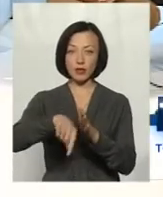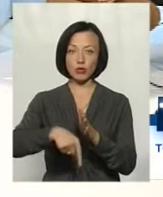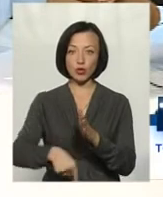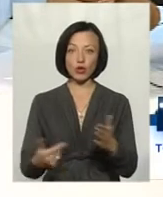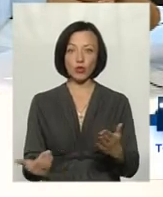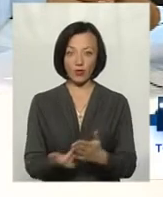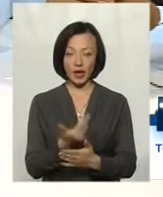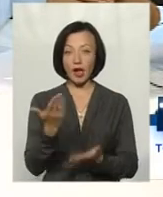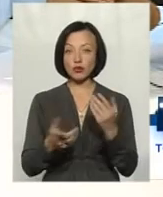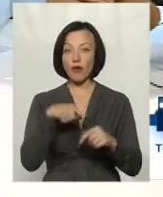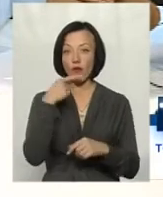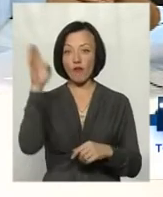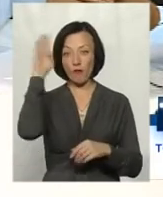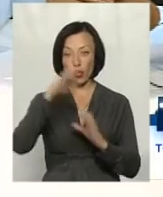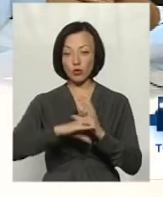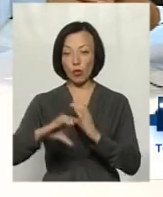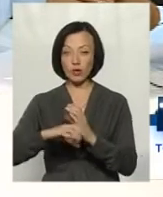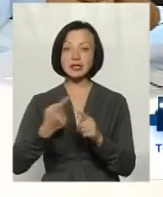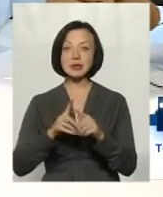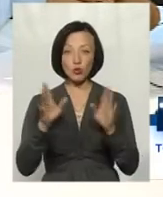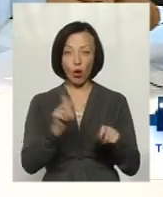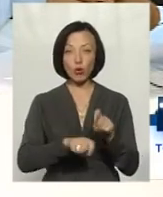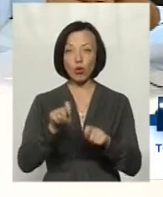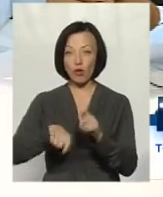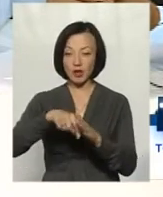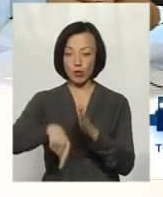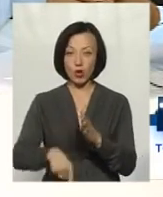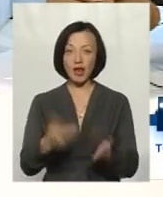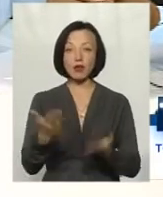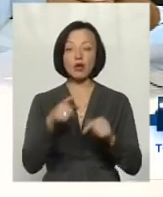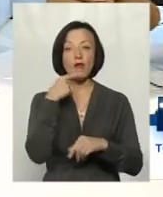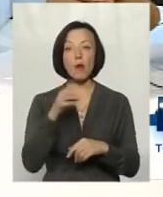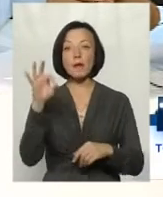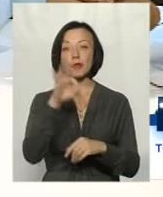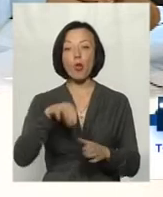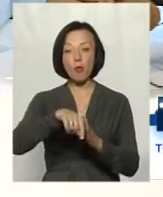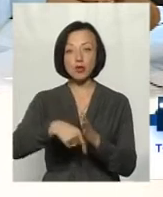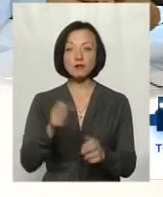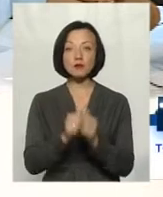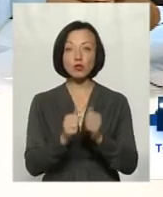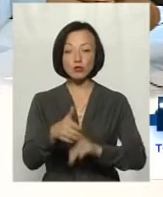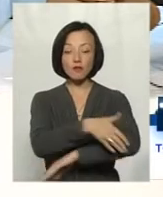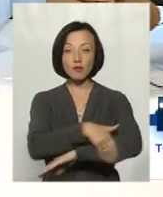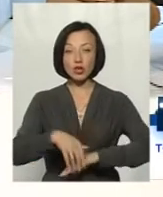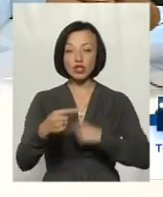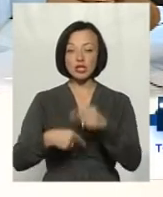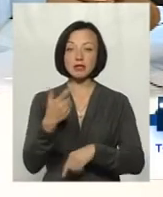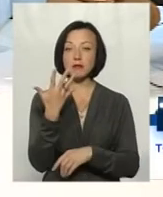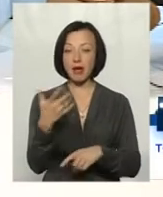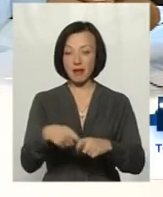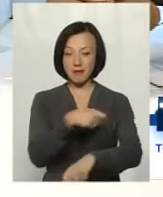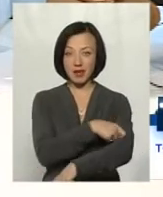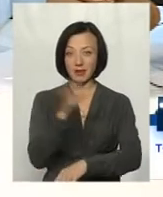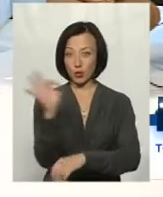нових? Якщо ми говоримо про водогони, це буде контрольоване буріння. А якщо ми говоримо про буріння в кожному дворі, і через 5 метрів